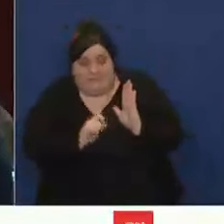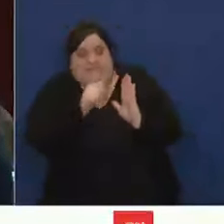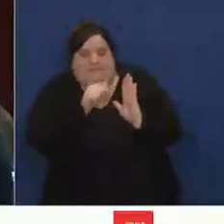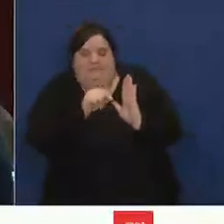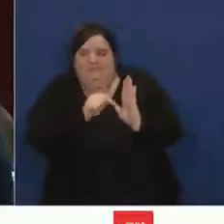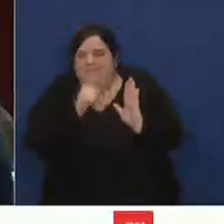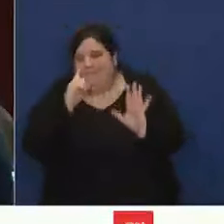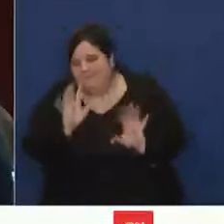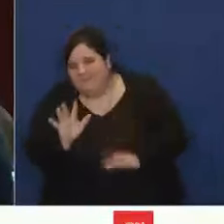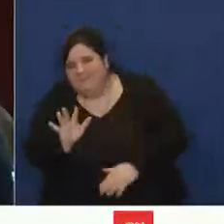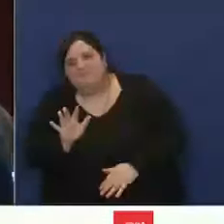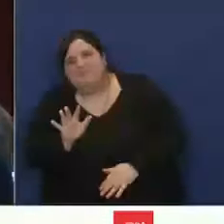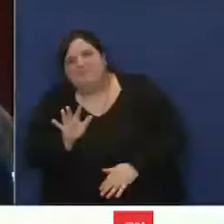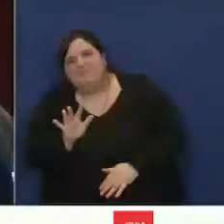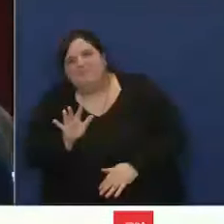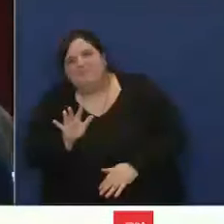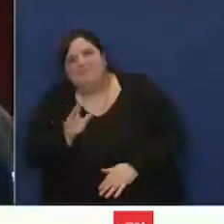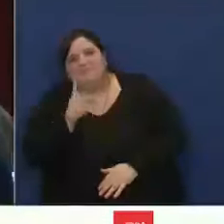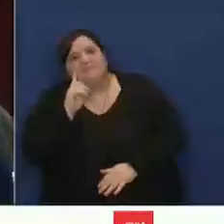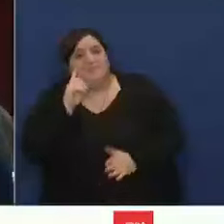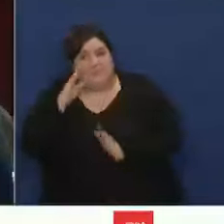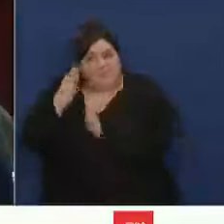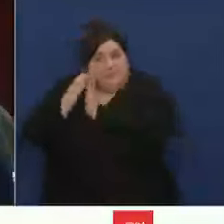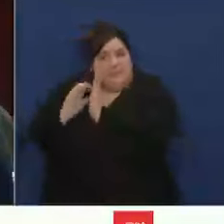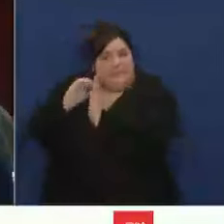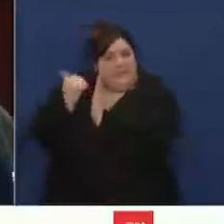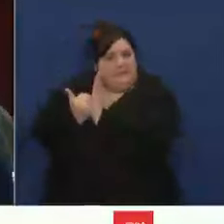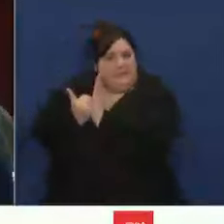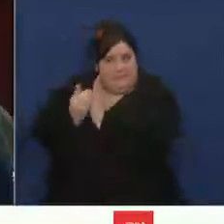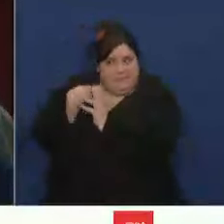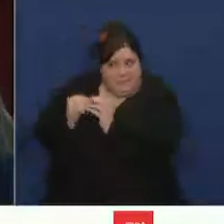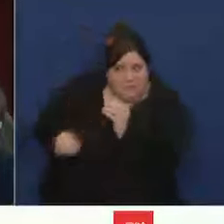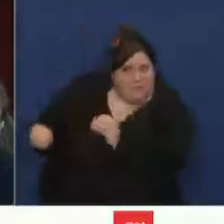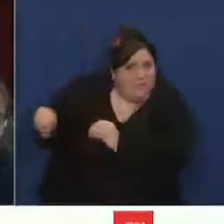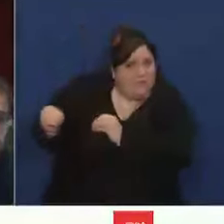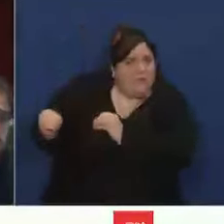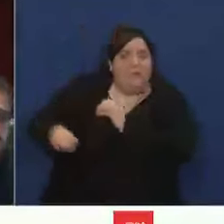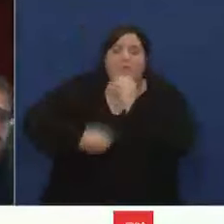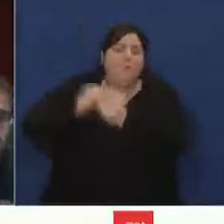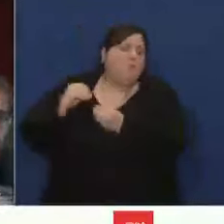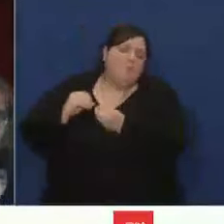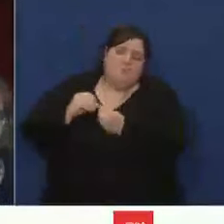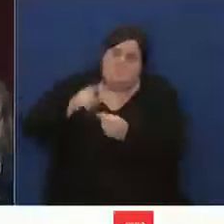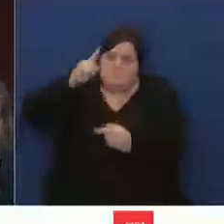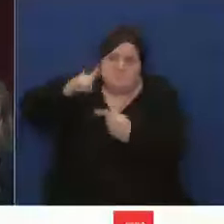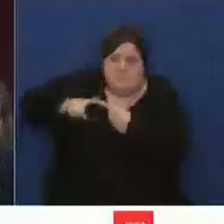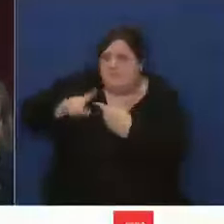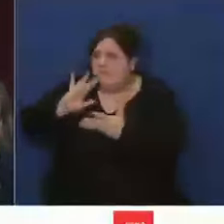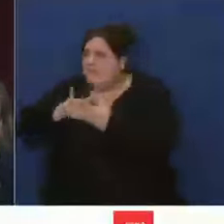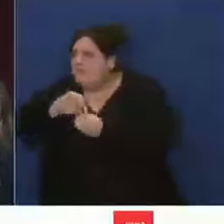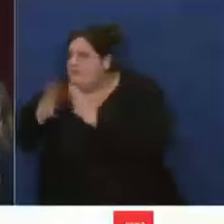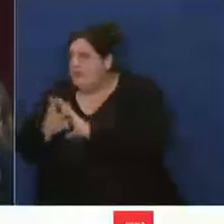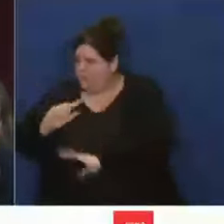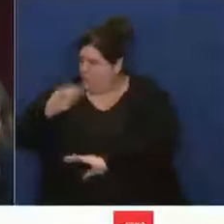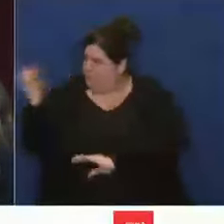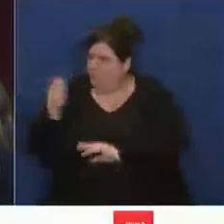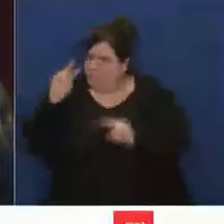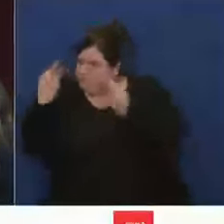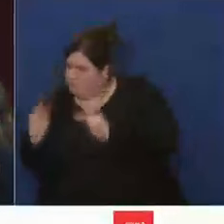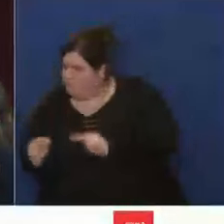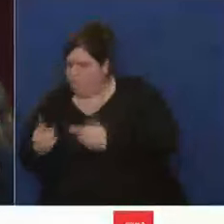débat sur la question des arrêtés de déport et du format open data n'était pas complètement... Nous l'avons